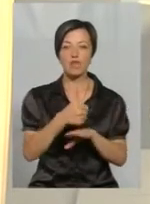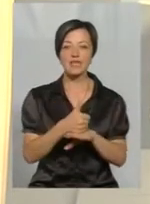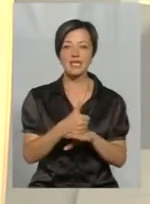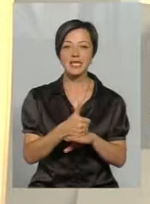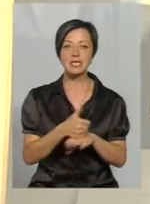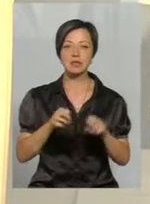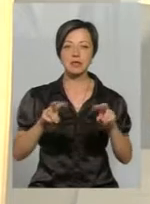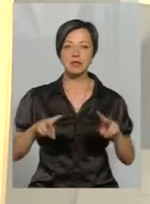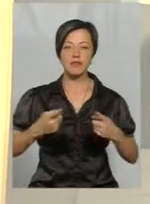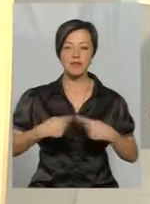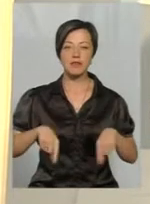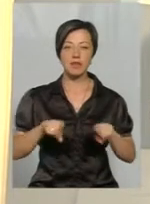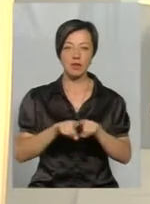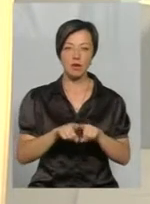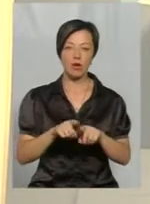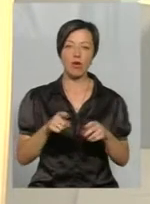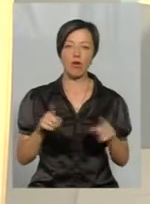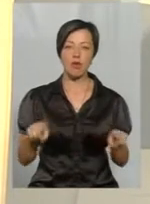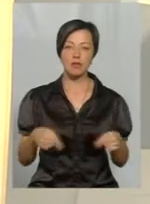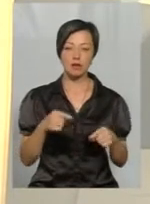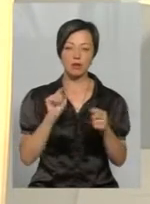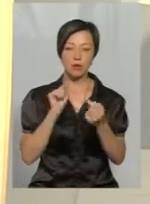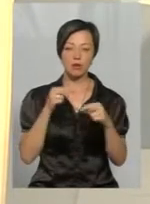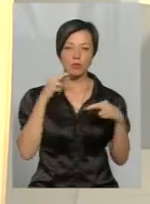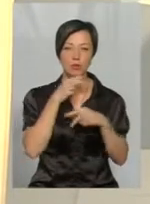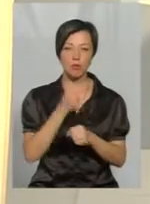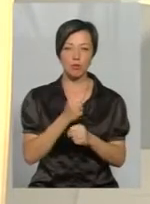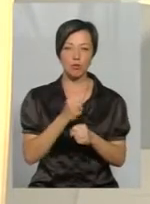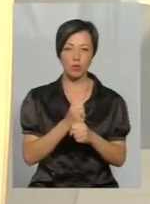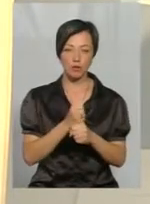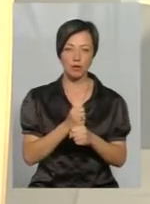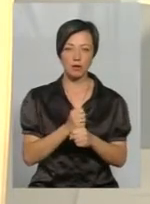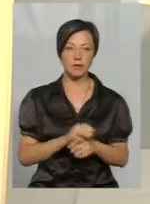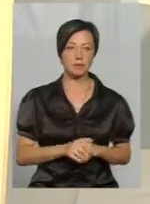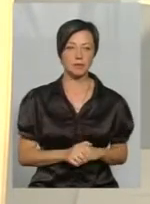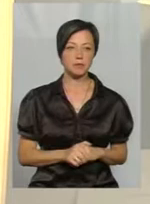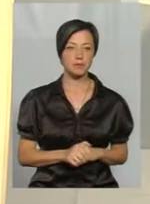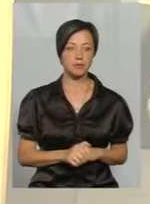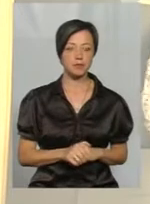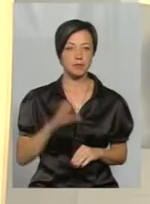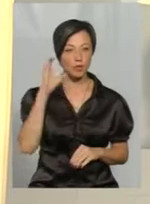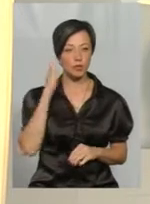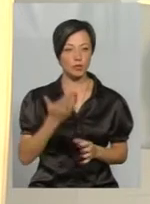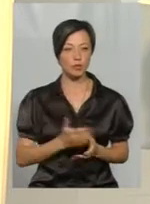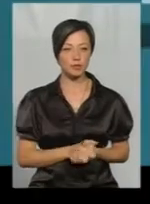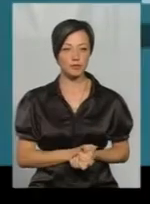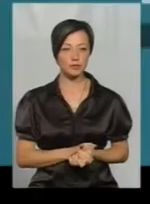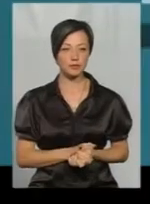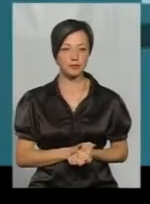відділу організації протиепізотичної роботи Головного управління Держпродспоживслужби Лев Хоміч. Послухаємо його.